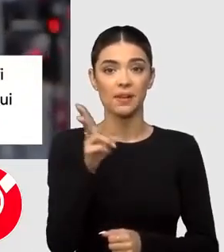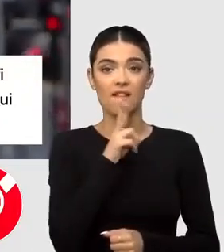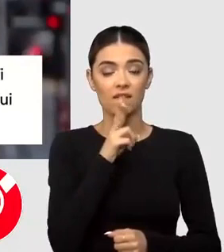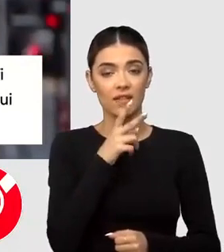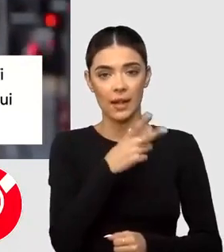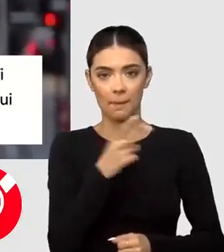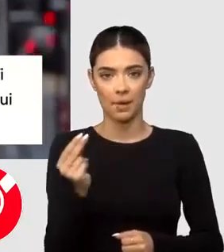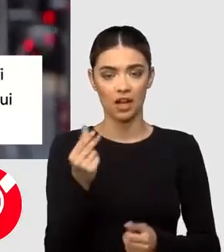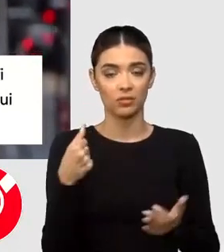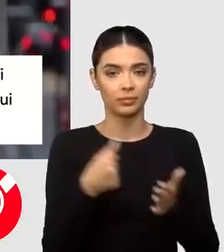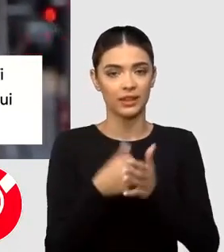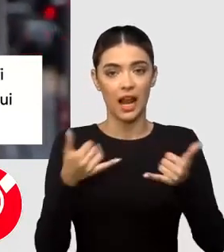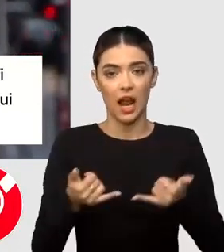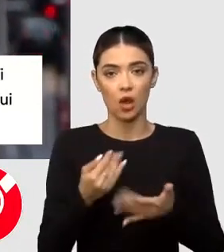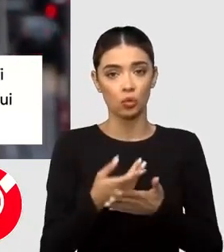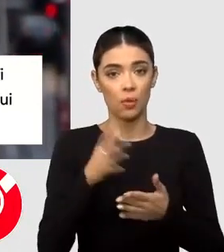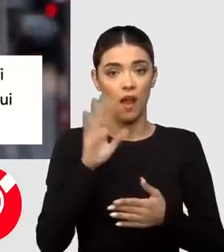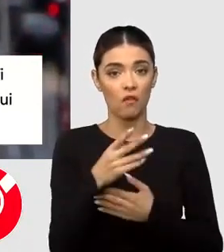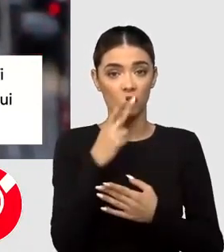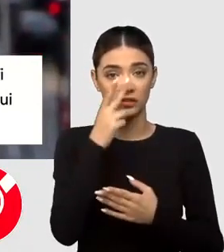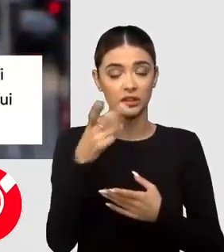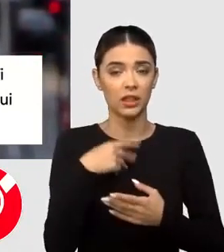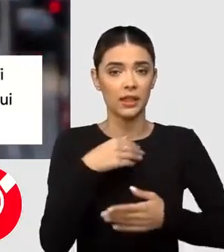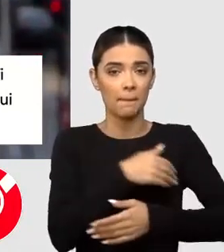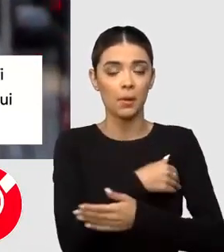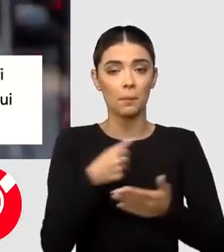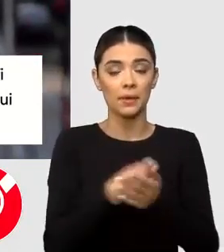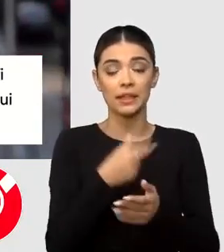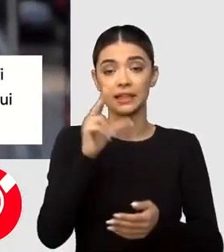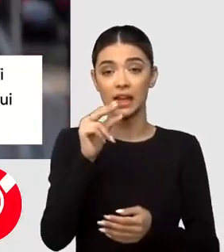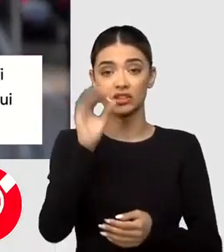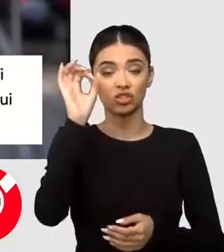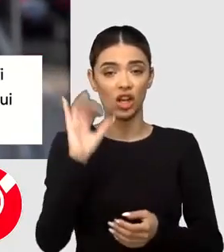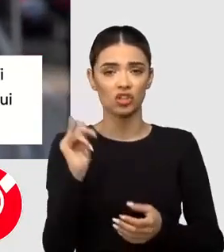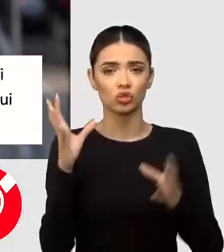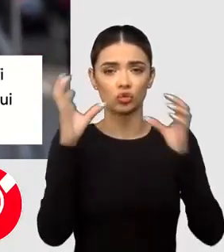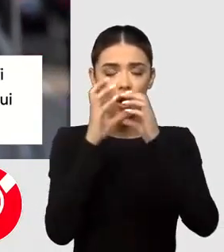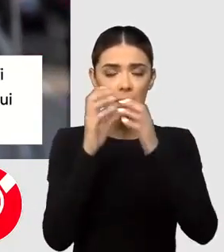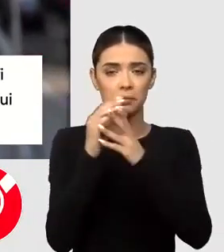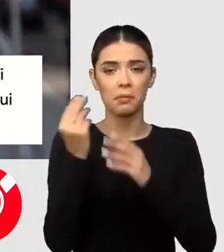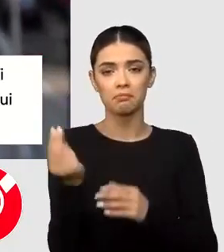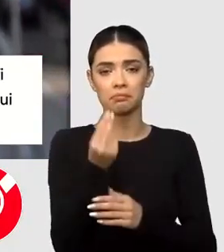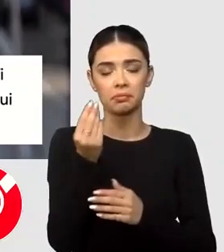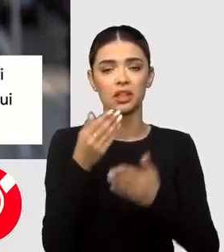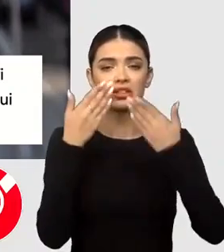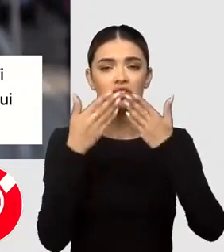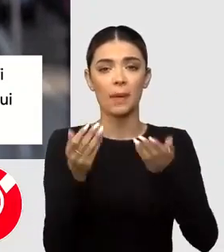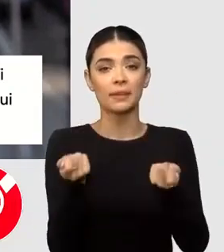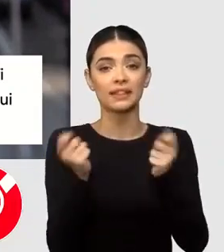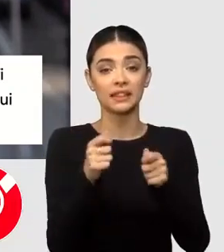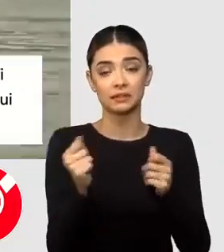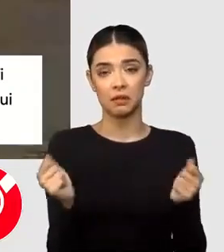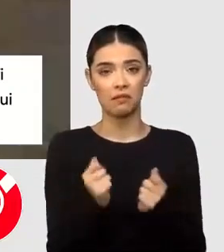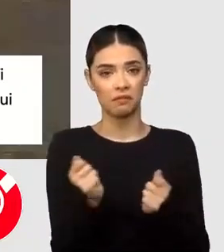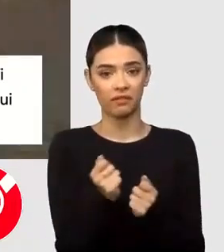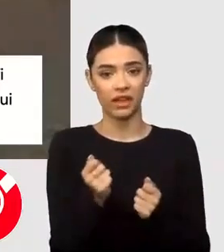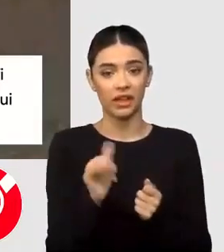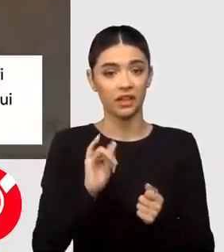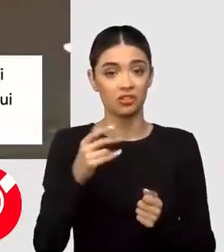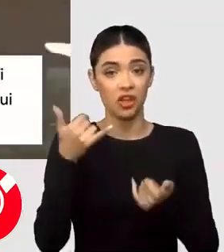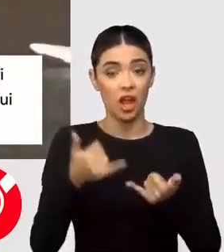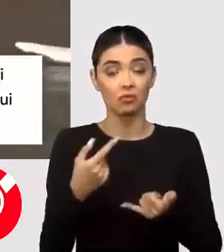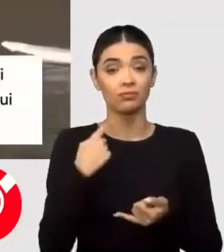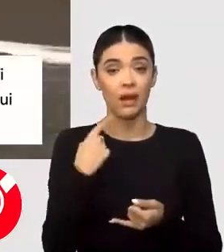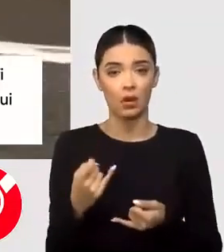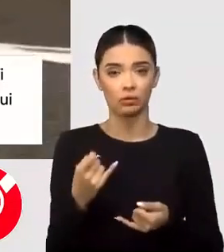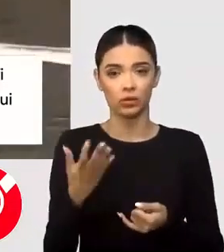încolo. Până acum câteva zile am avut chiar și temperatură de 30 de grade, iar noaptea am dormit cu fereastra închisă din cauza frigului în luna